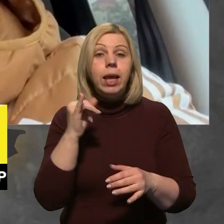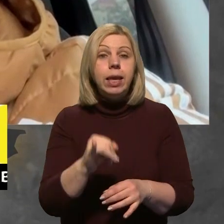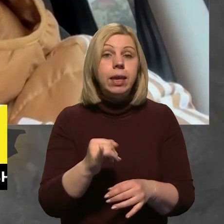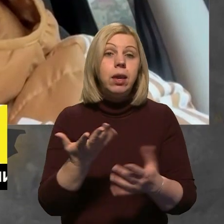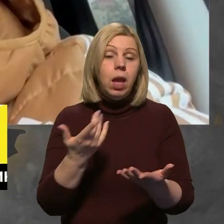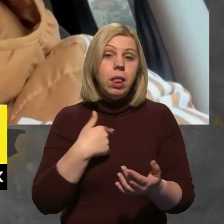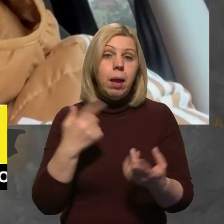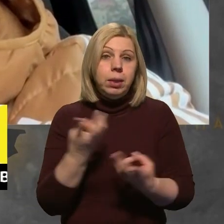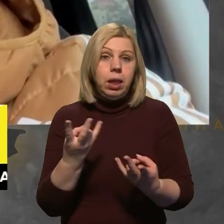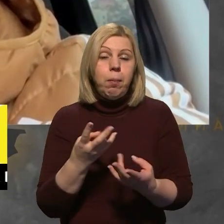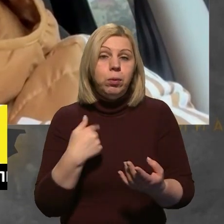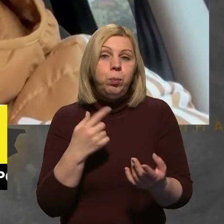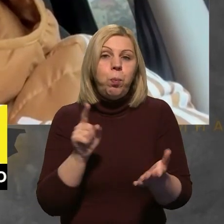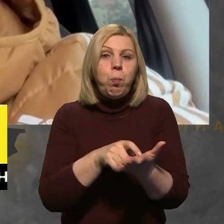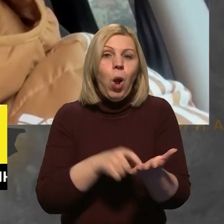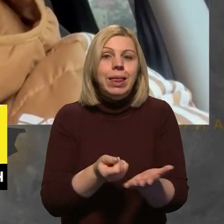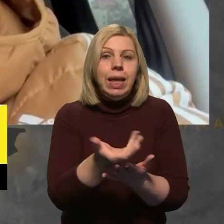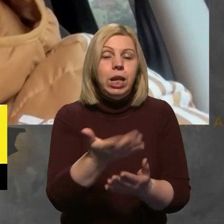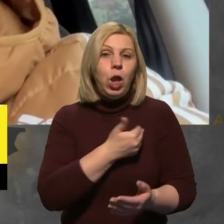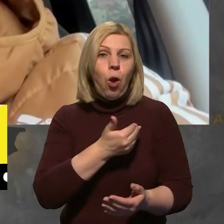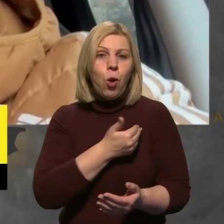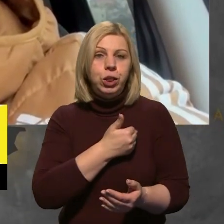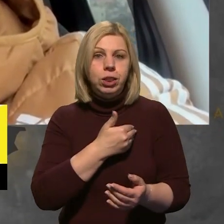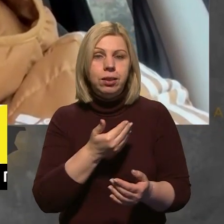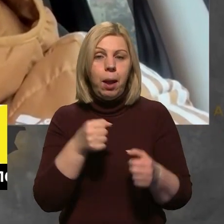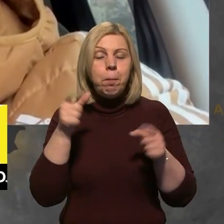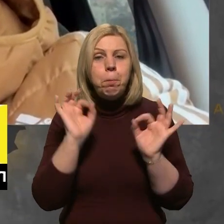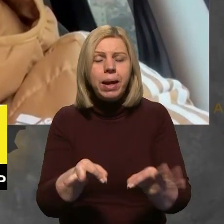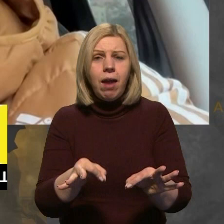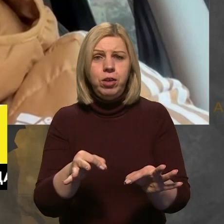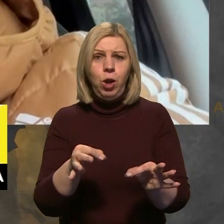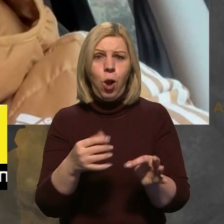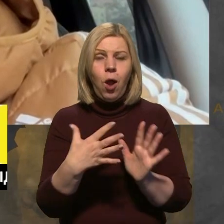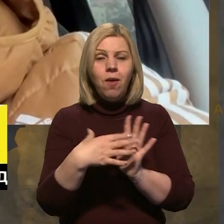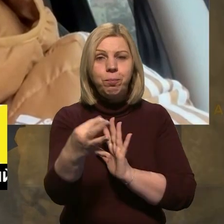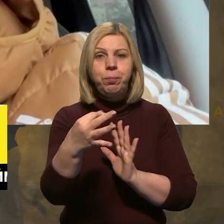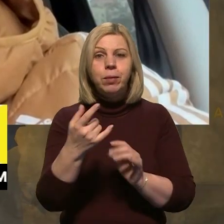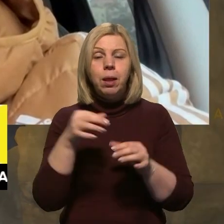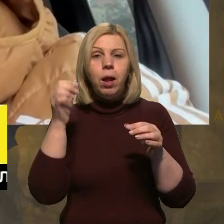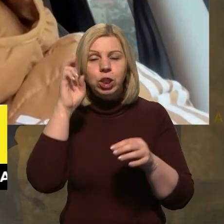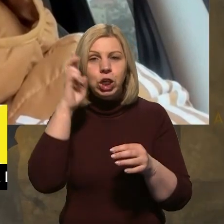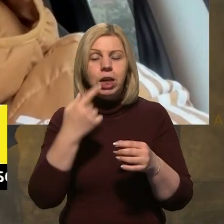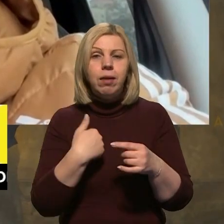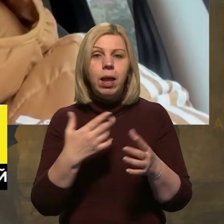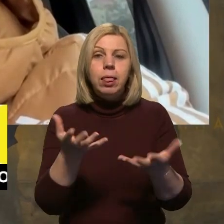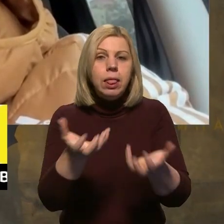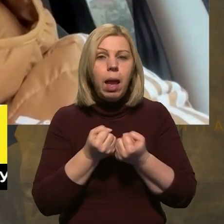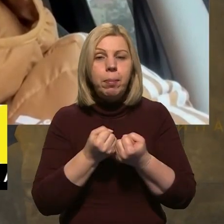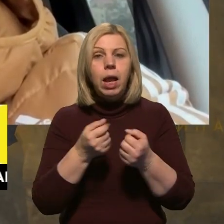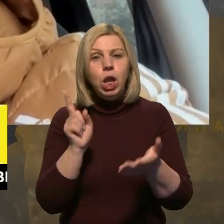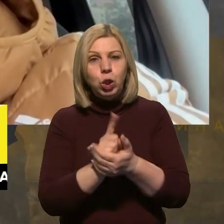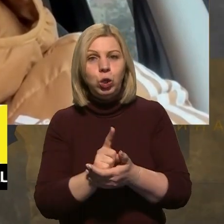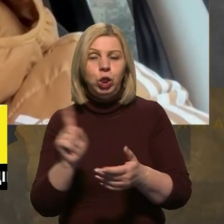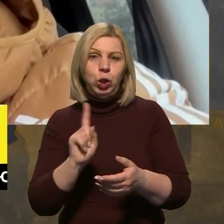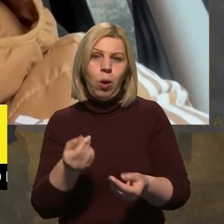відповідно, нам є чим поділитися. І хочеться, власне, бути країною, яка не тільки бере, але яка і має